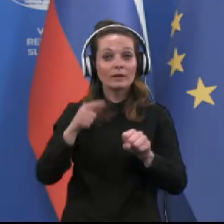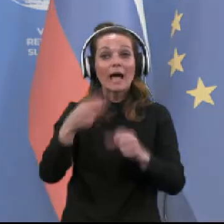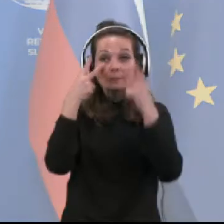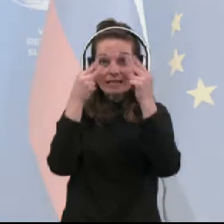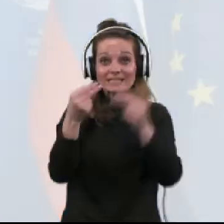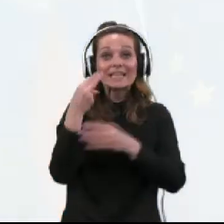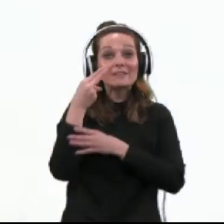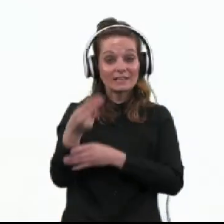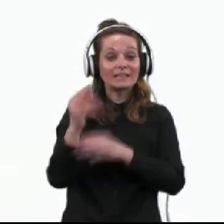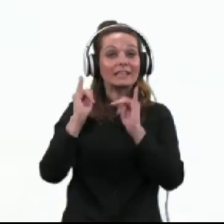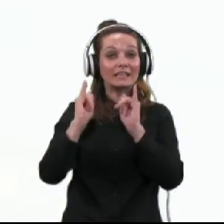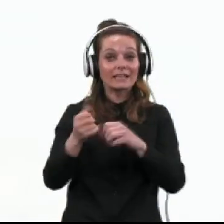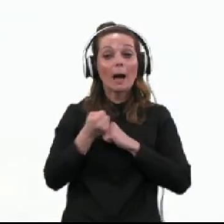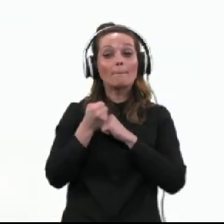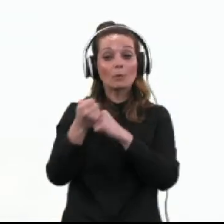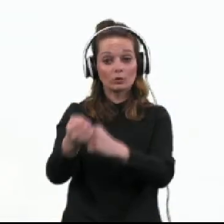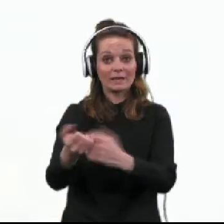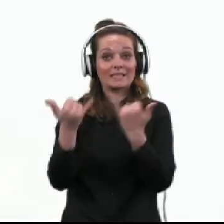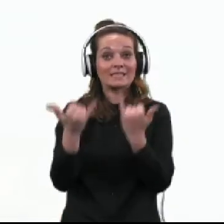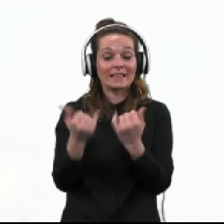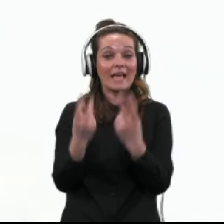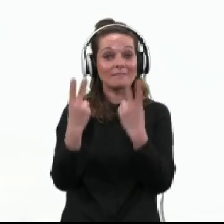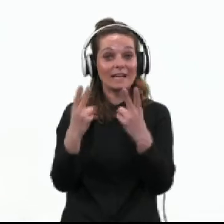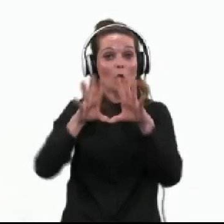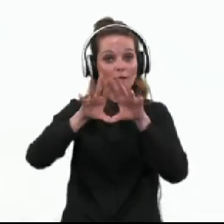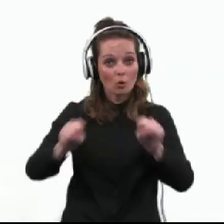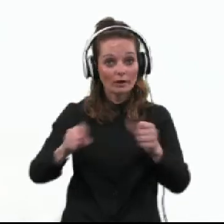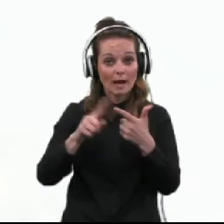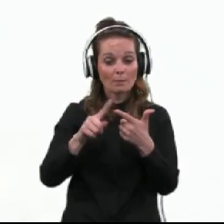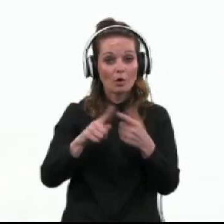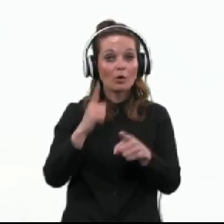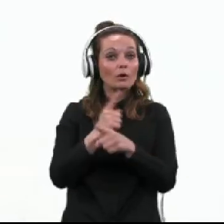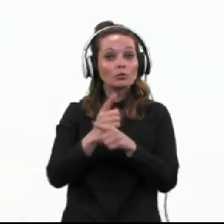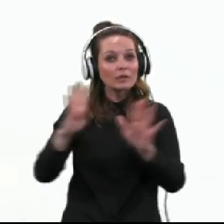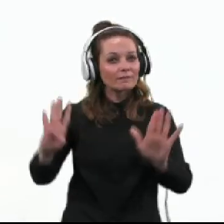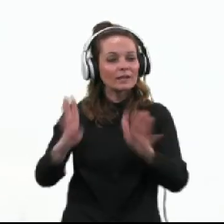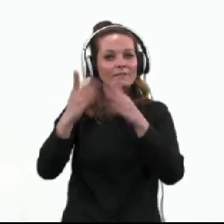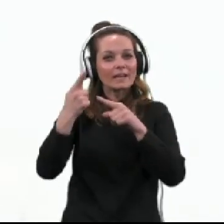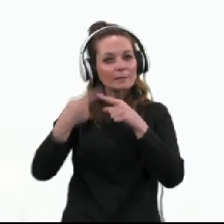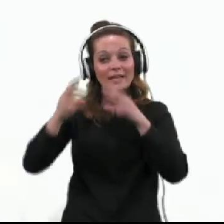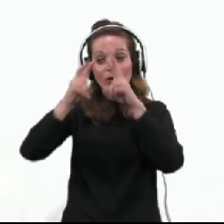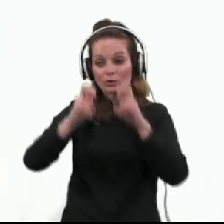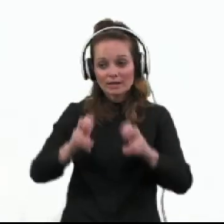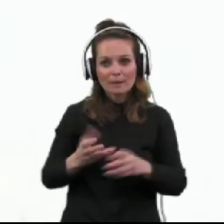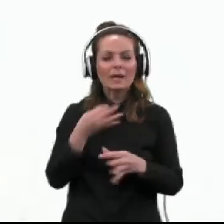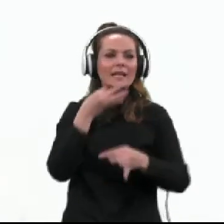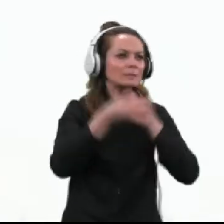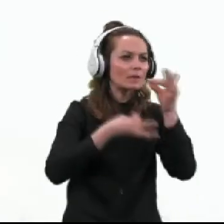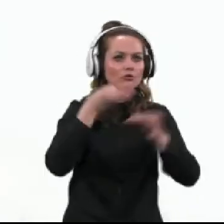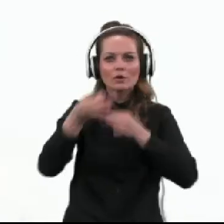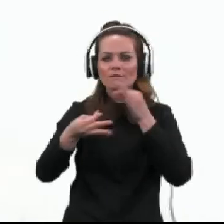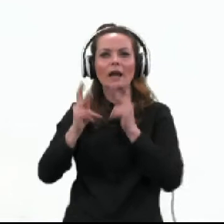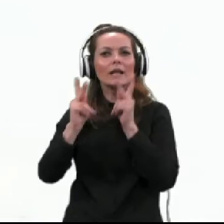vidimo podpiranje trenutnih veljavnih ukrepov in tudi v 9. valu raziskave smo spraševali,